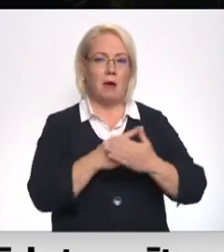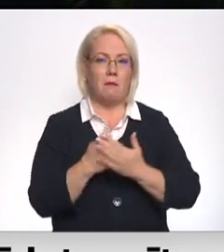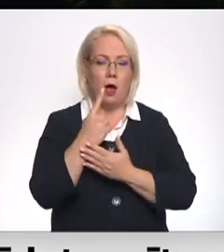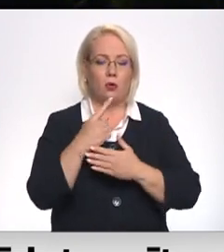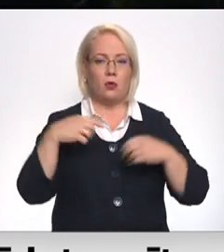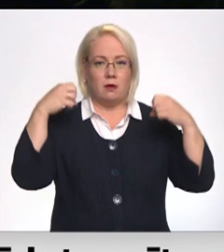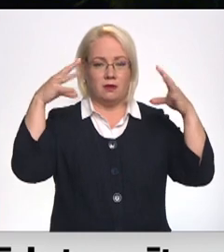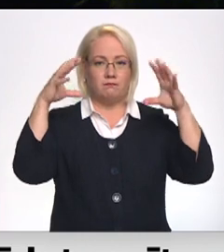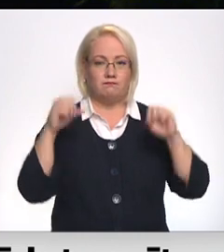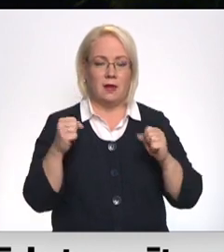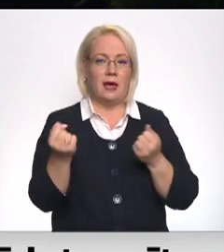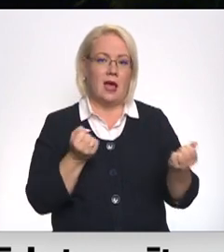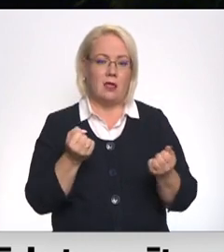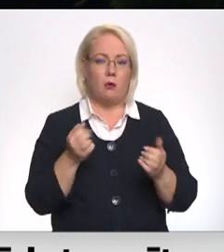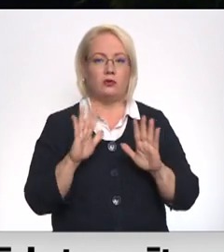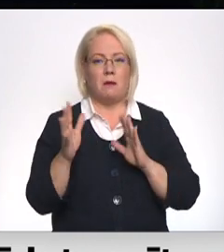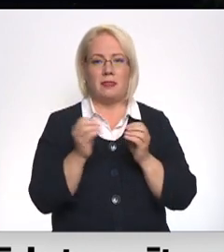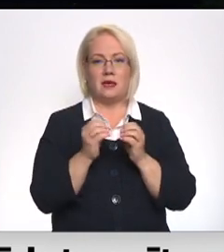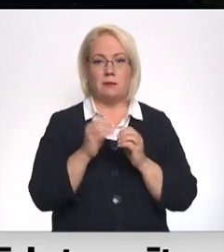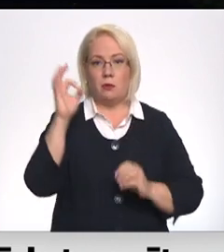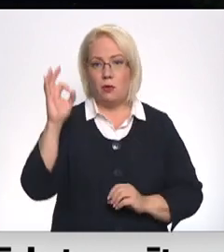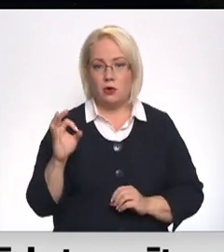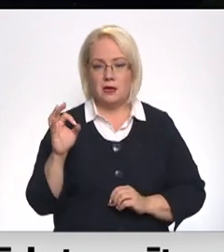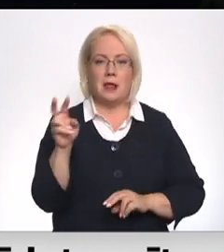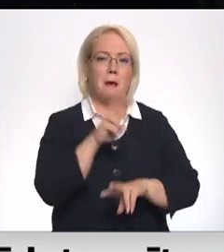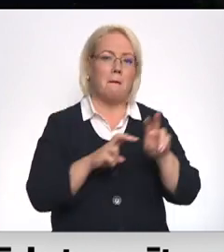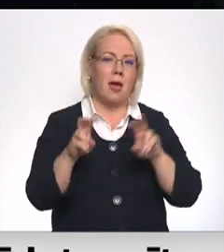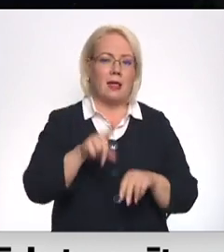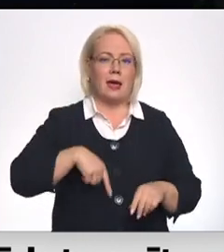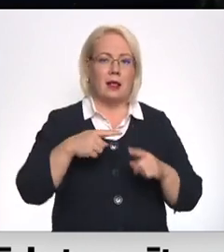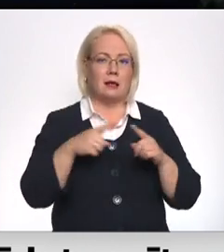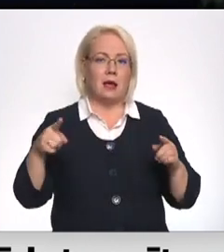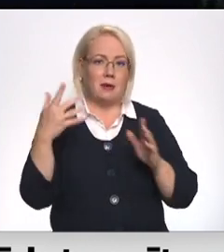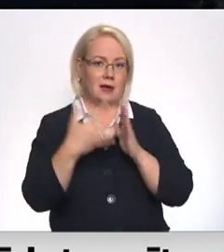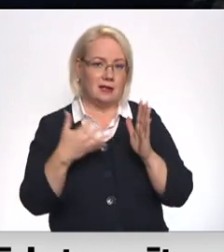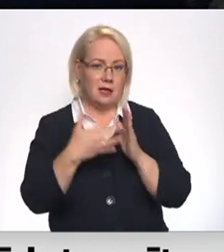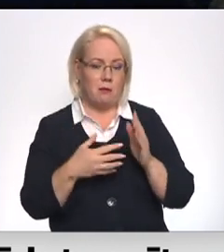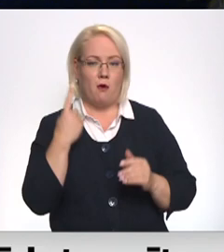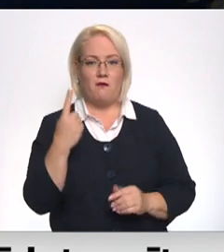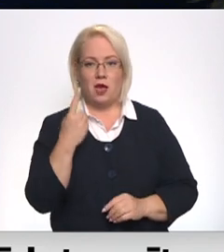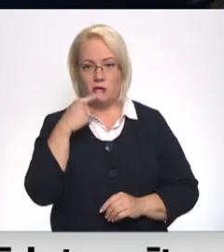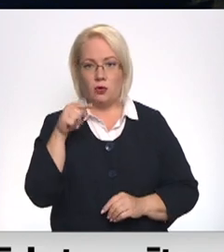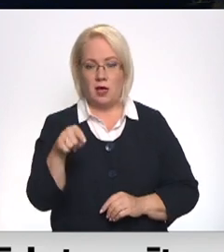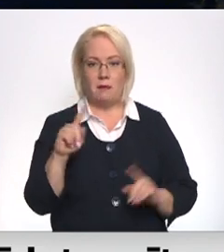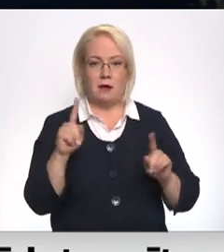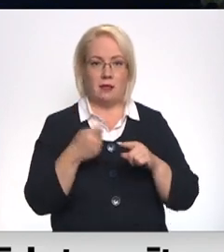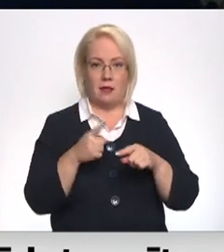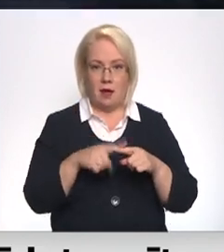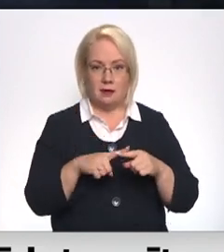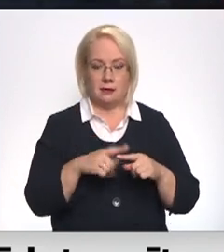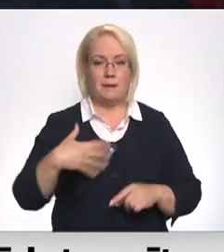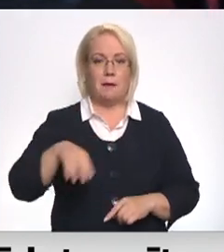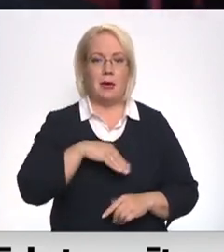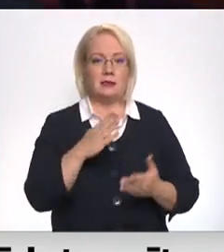gaismas palīdzēšot ietaupīt ap 10 procentiem. Tiek meklēt arī elektramiņa risinājumi. Viens no tiem varētu būt šis. Mēs atrodamies